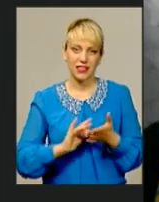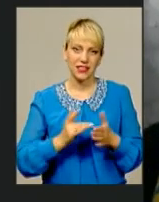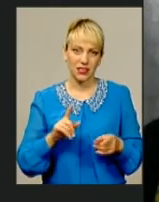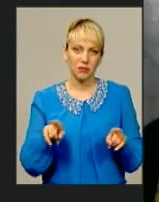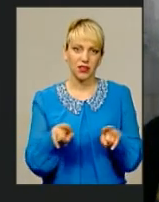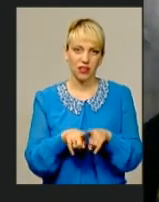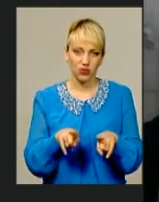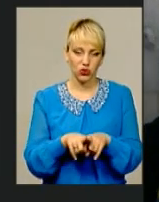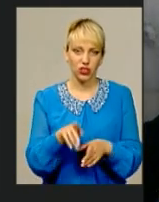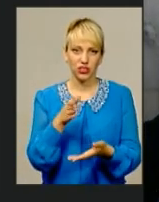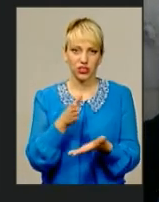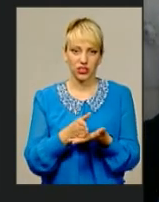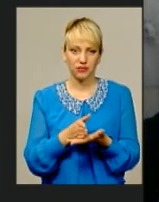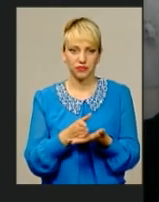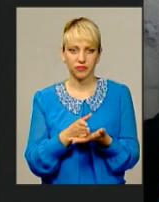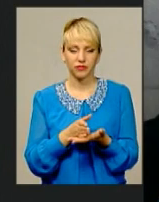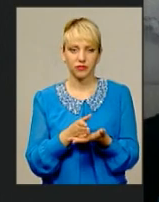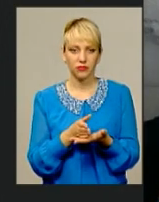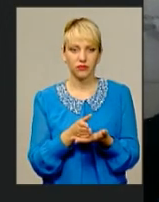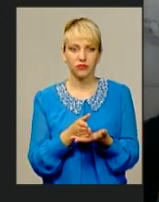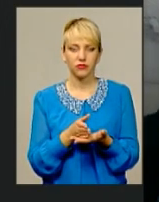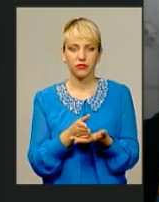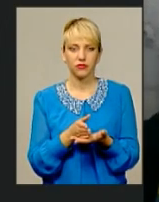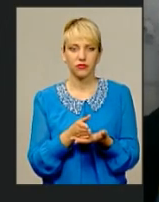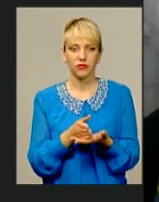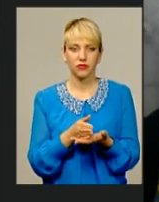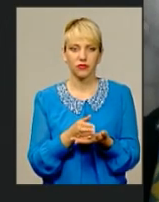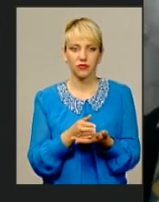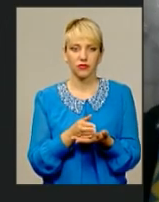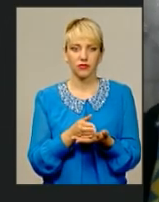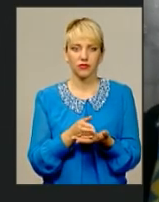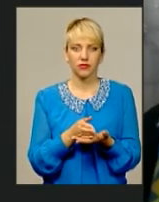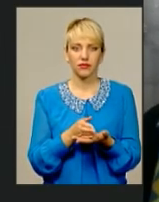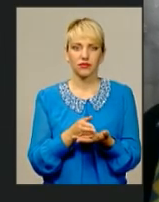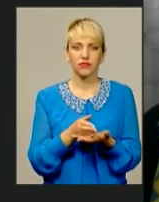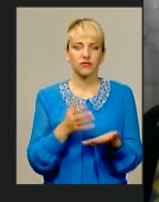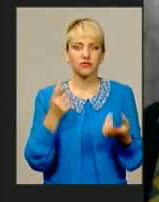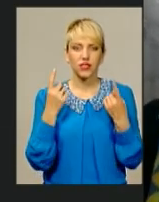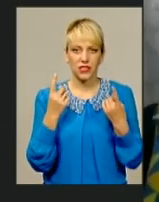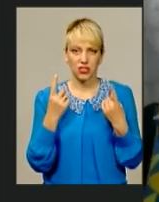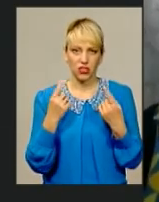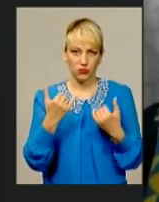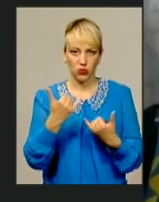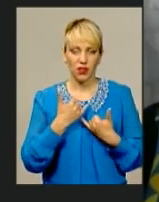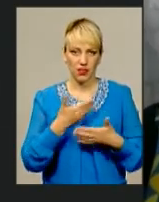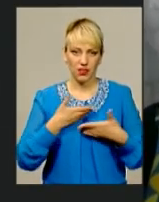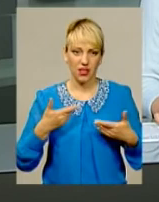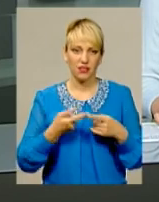також цінно значиме для нас. І вона важко добивалася.